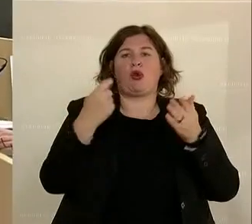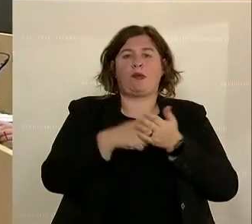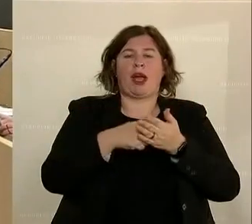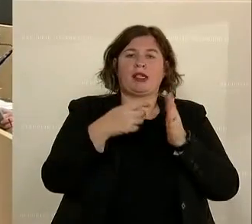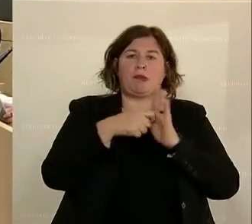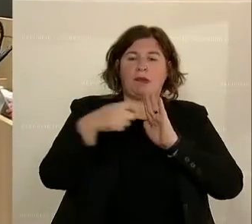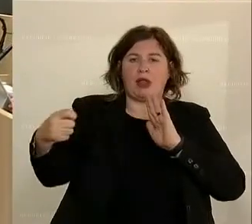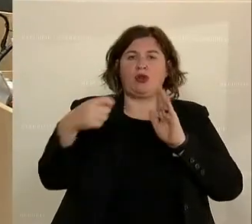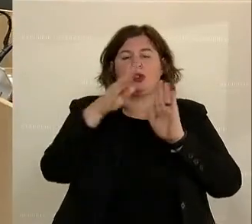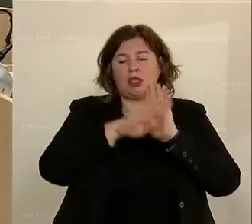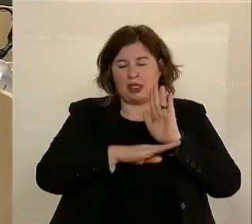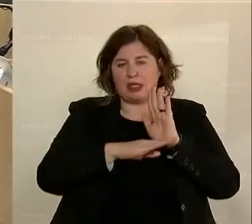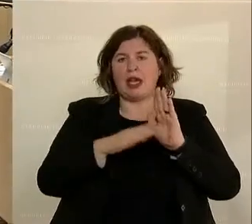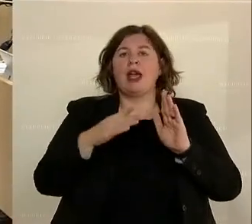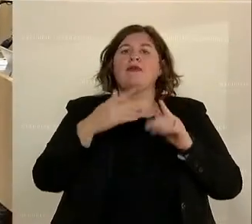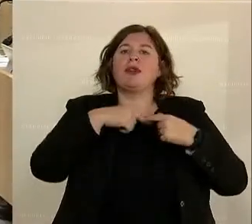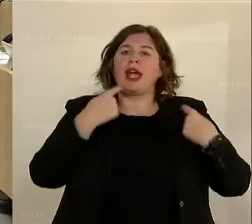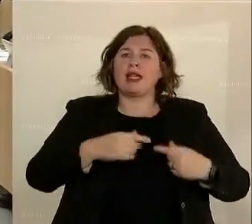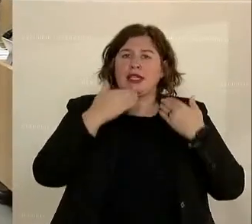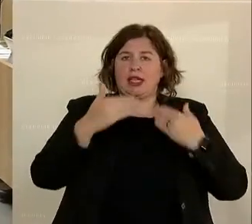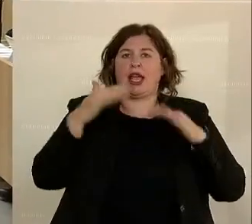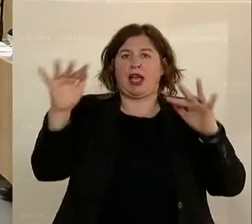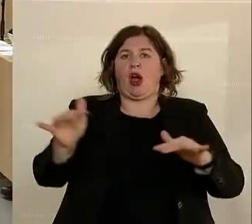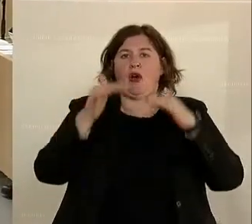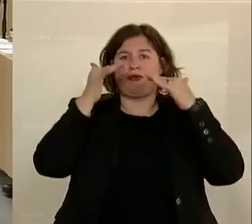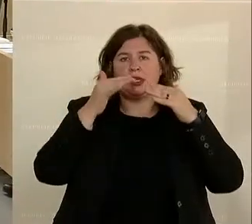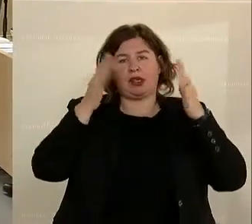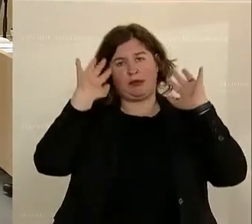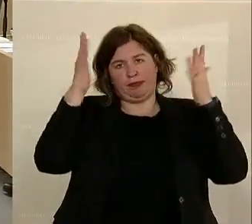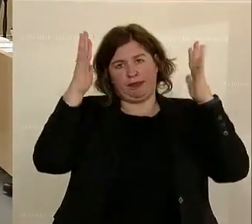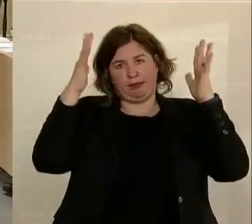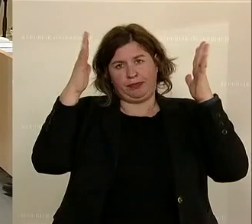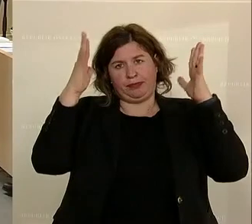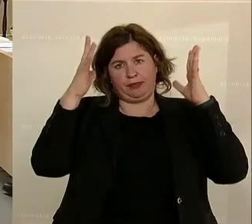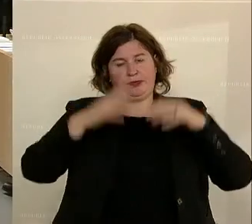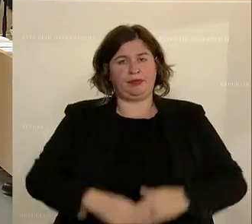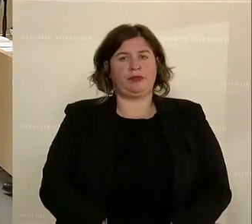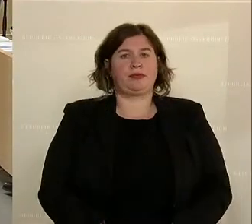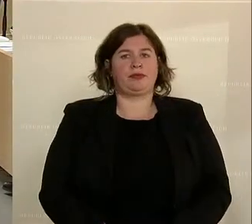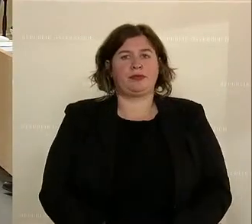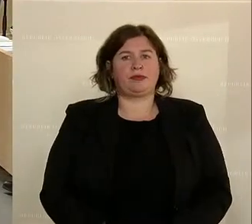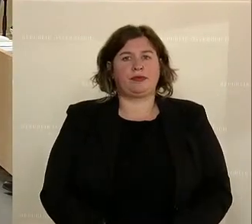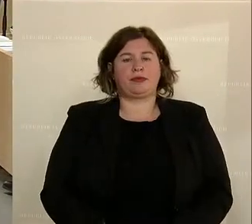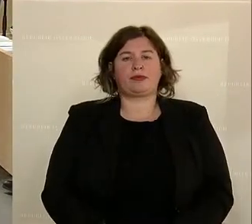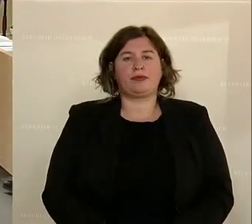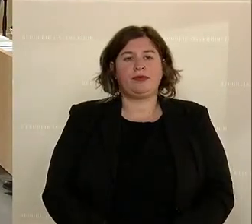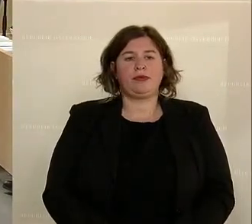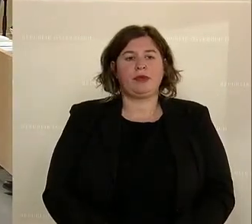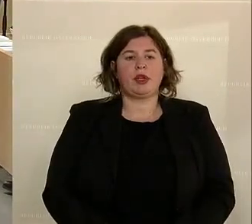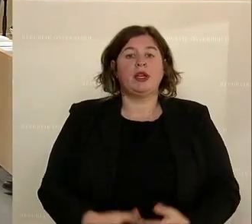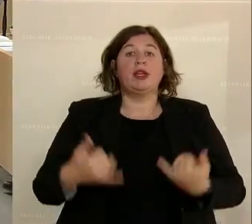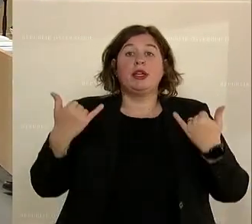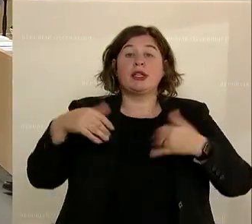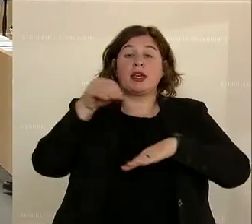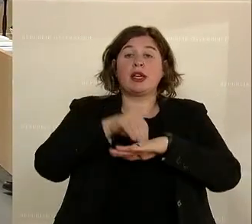für Ihre geschätzte Aufmerksamkeit. Seine erste Rede war das im Nationalrat Thomas Spalt von der FPÖ. Er kommt